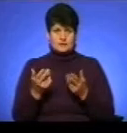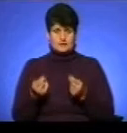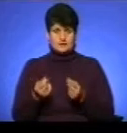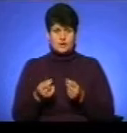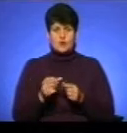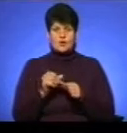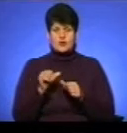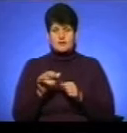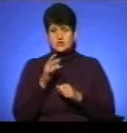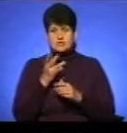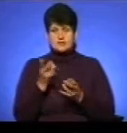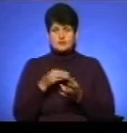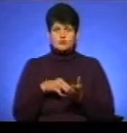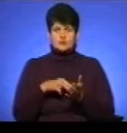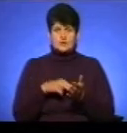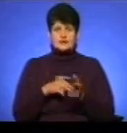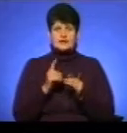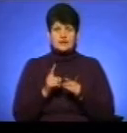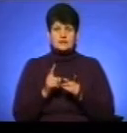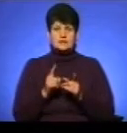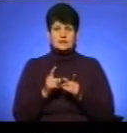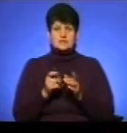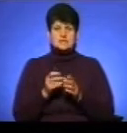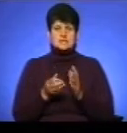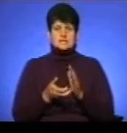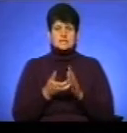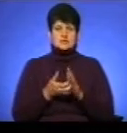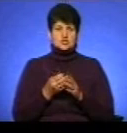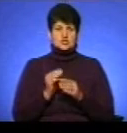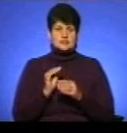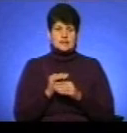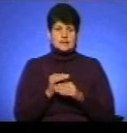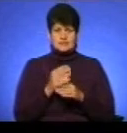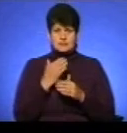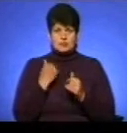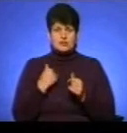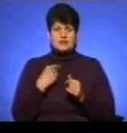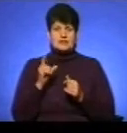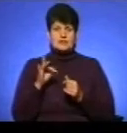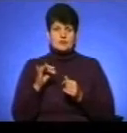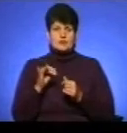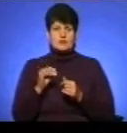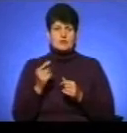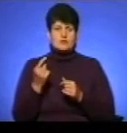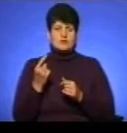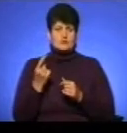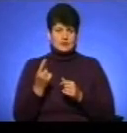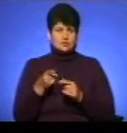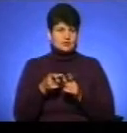Деякий час треба простояти, розумієте, навіть запчастини банально нема. У мене є автобуси «Евро-1», до них вже запчастин буквально немає.